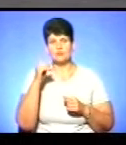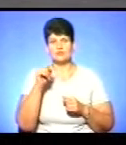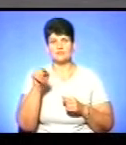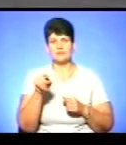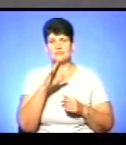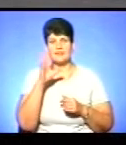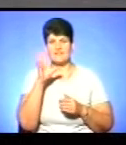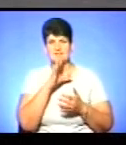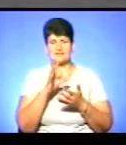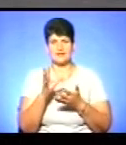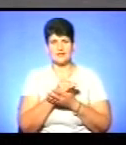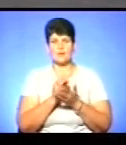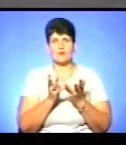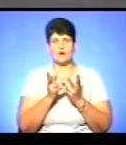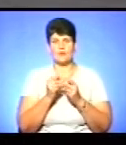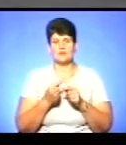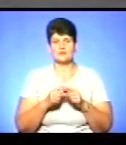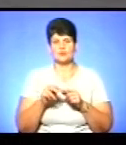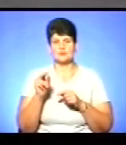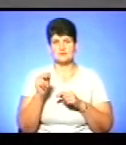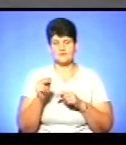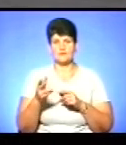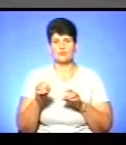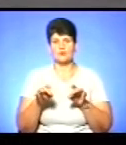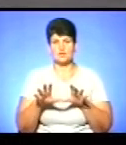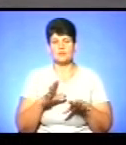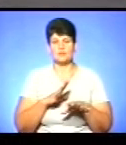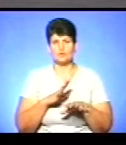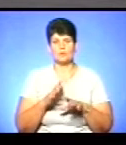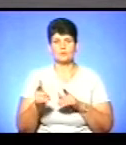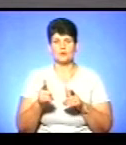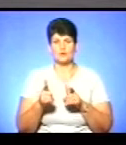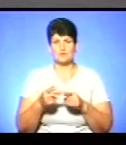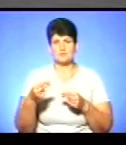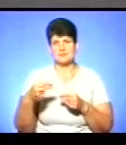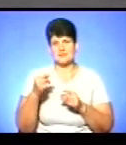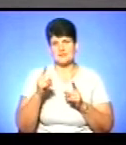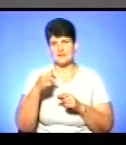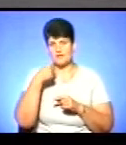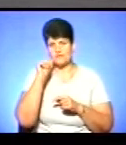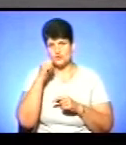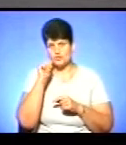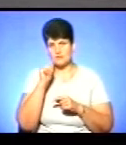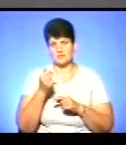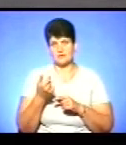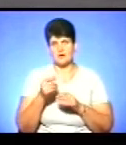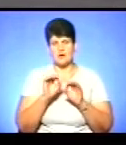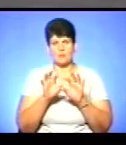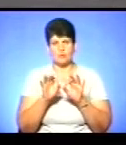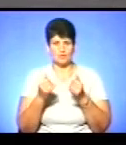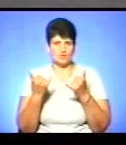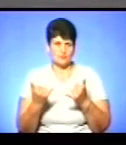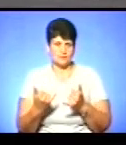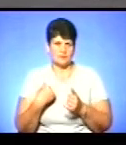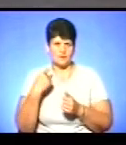би не встигли вже порахувати цю цифру, оскільки рішення було підписано тільки вчора, а прелюдно тільки сьогодні. Тому, я думаю,